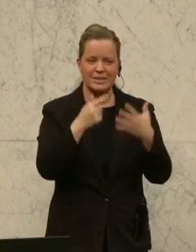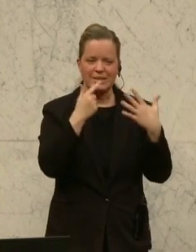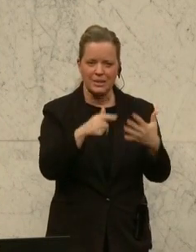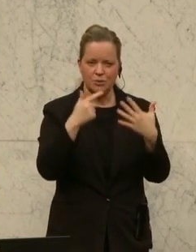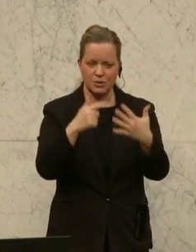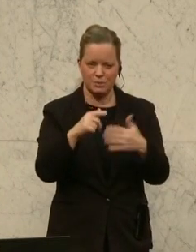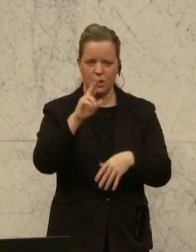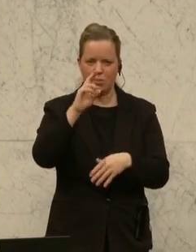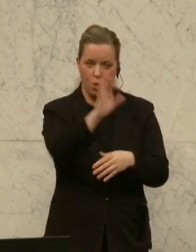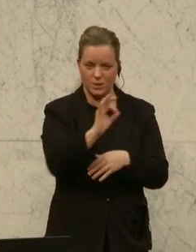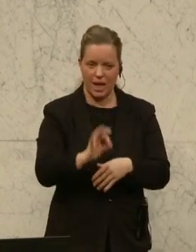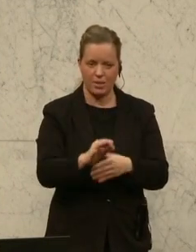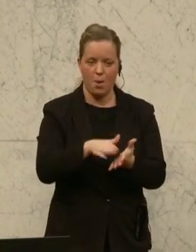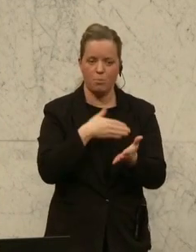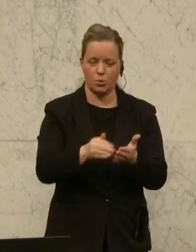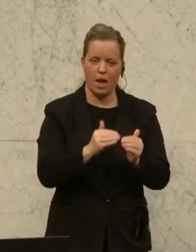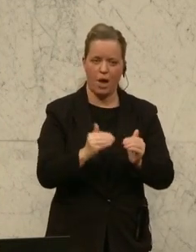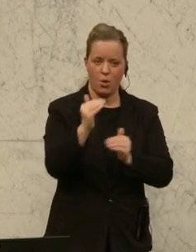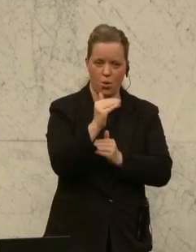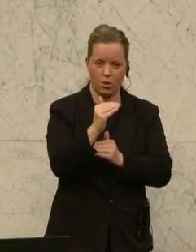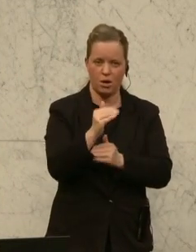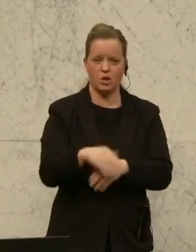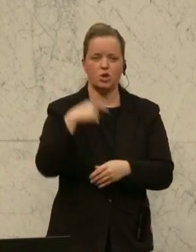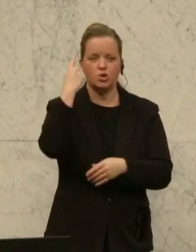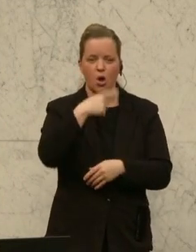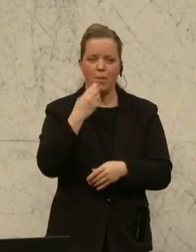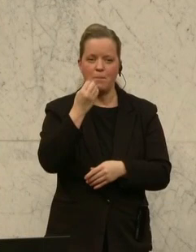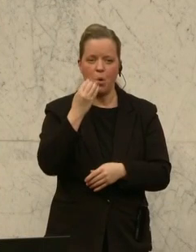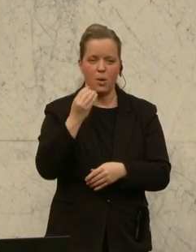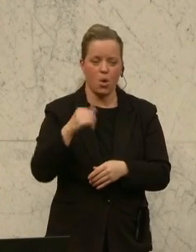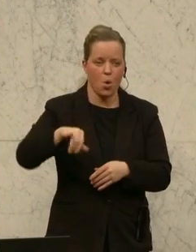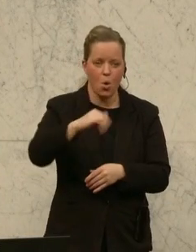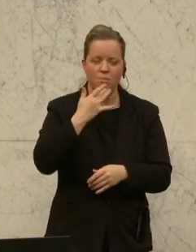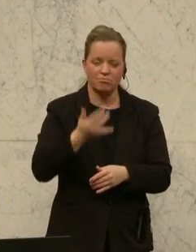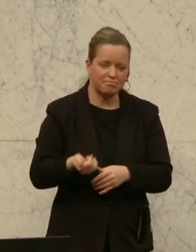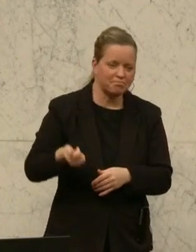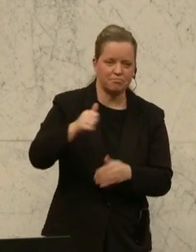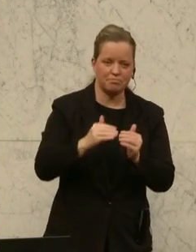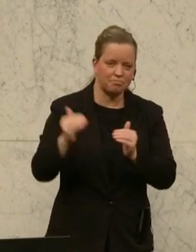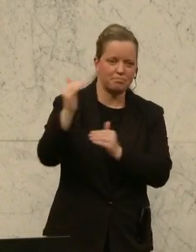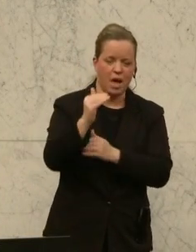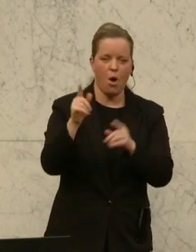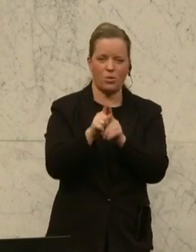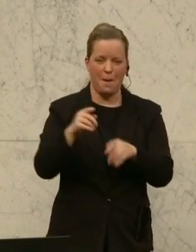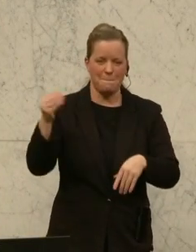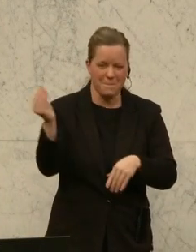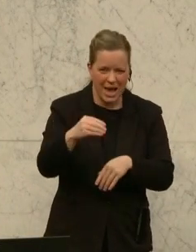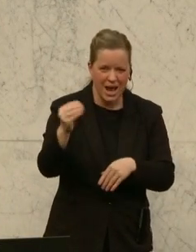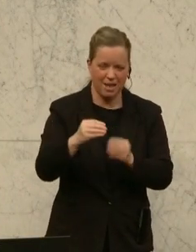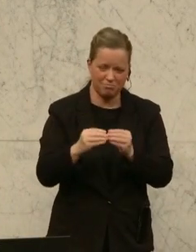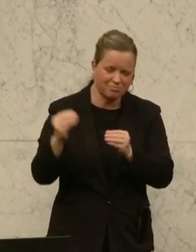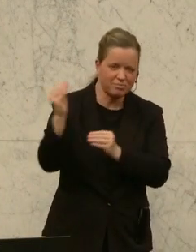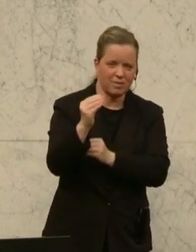Buttererhöhung, 194 Prozent Erhöhung beim Sonnenblumenöl, 118 Prozent für Mehl, dann ist diese Aussage